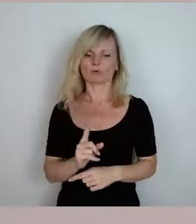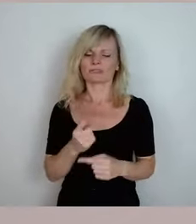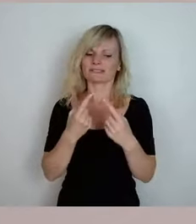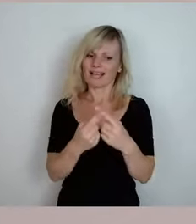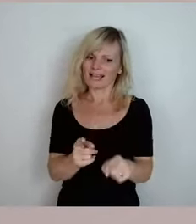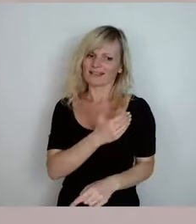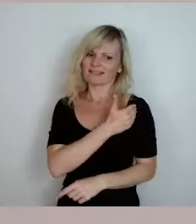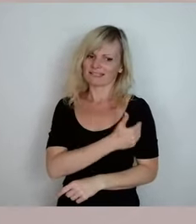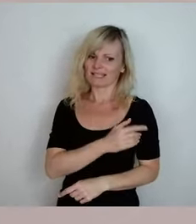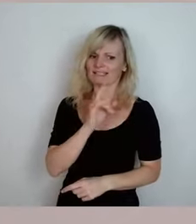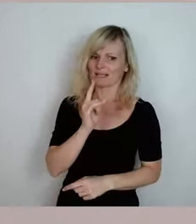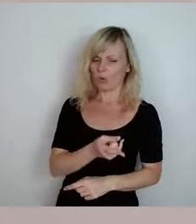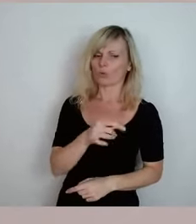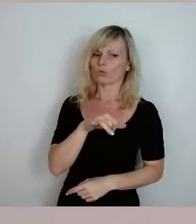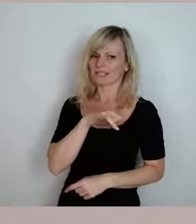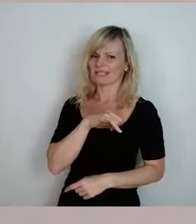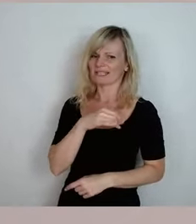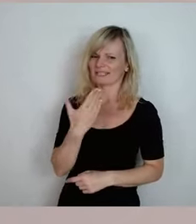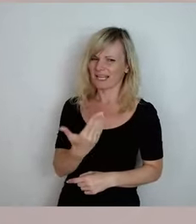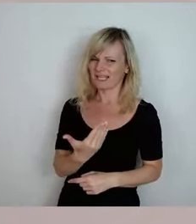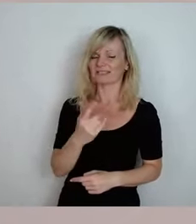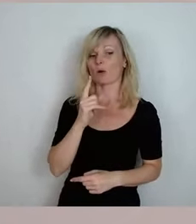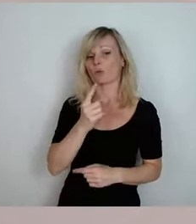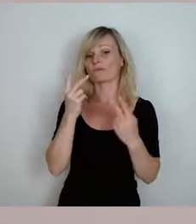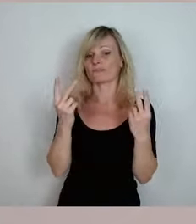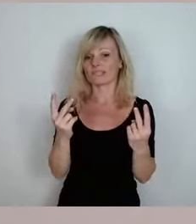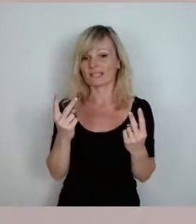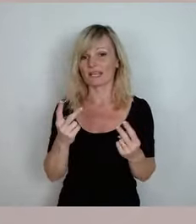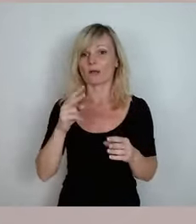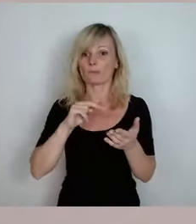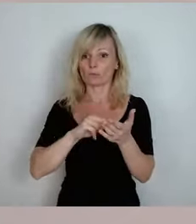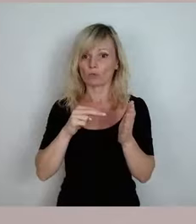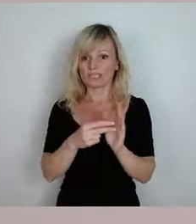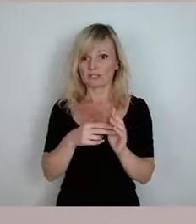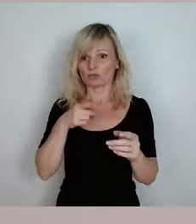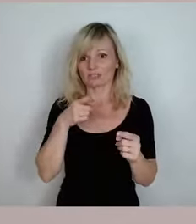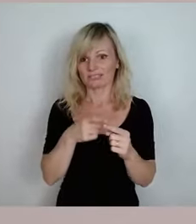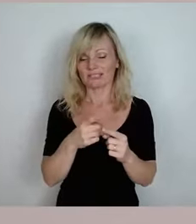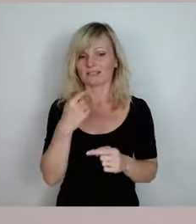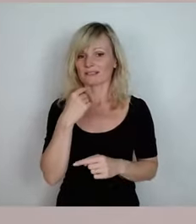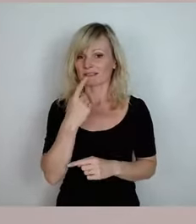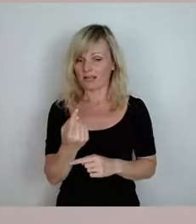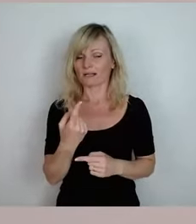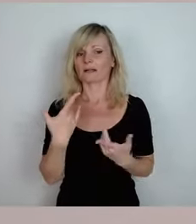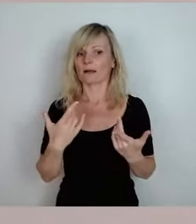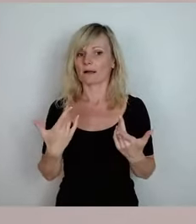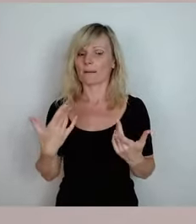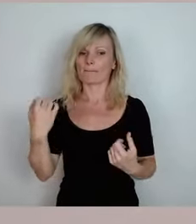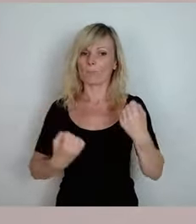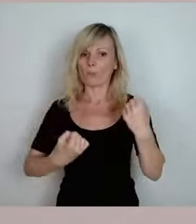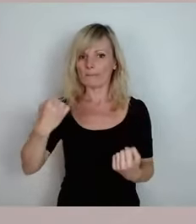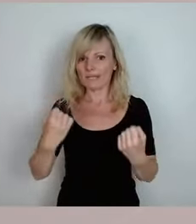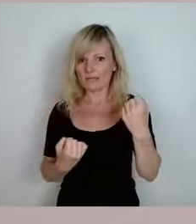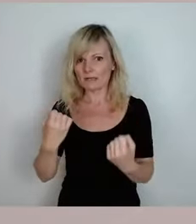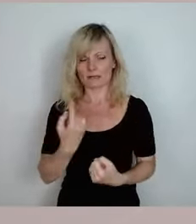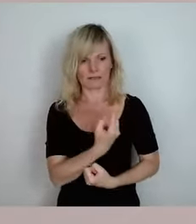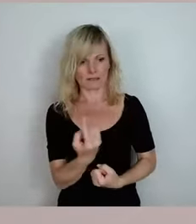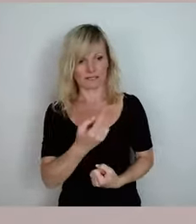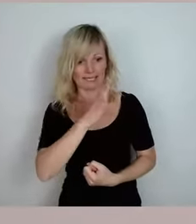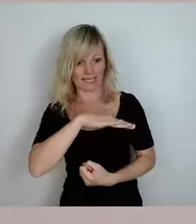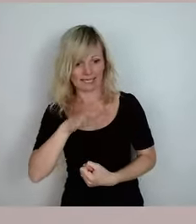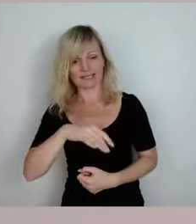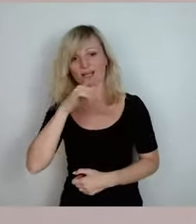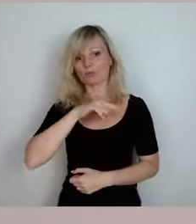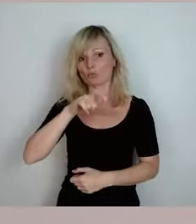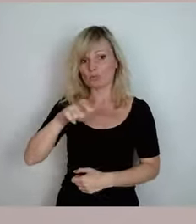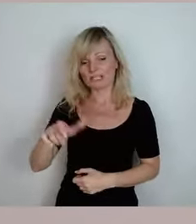natürlich auch ein interessantes und auch wichtiges politisches Ziel, zu sagen, die Mobilität von Kindern und Jugendlichen auch am